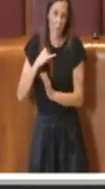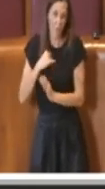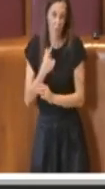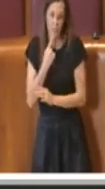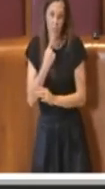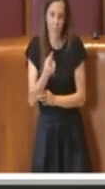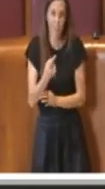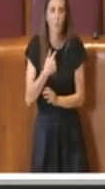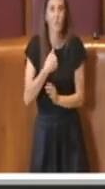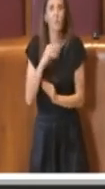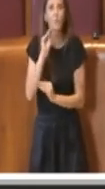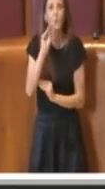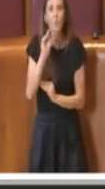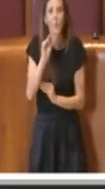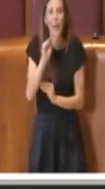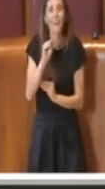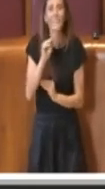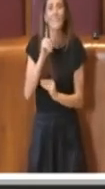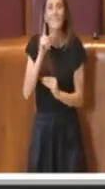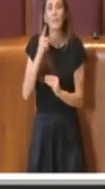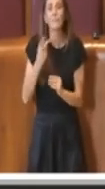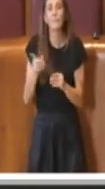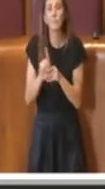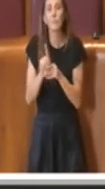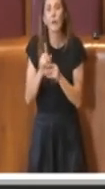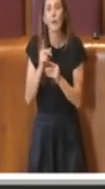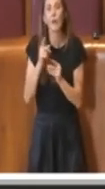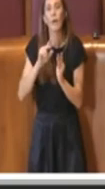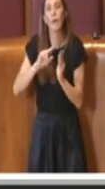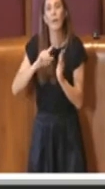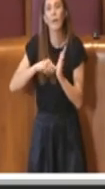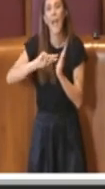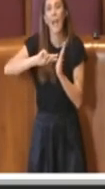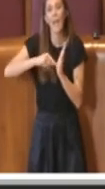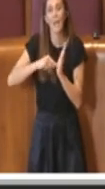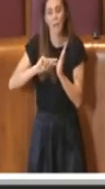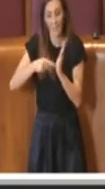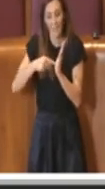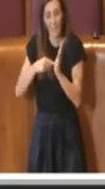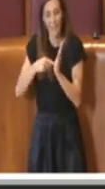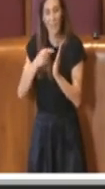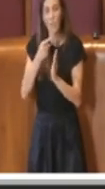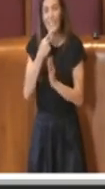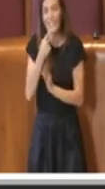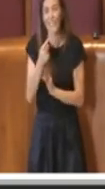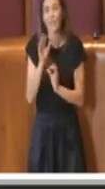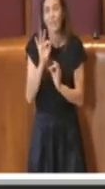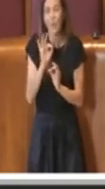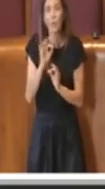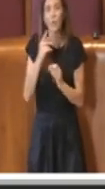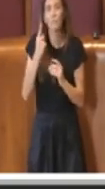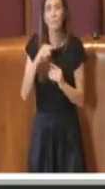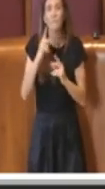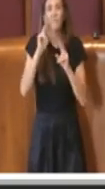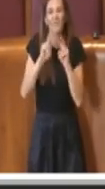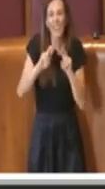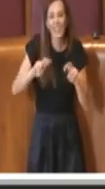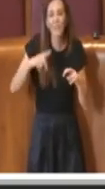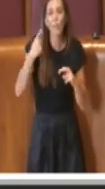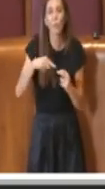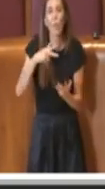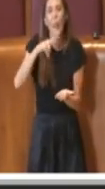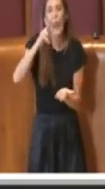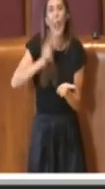che sia inserita la verifica da parte degli uffici sull'applicabilità di questa